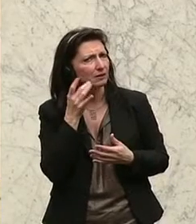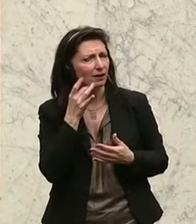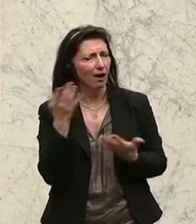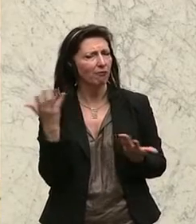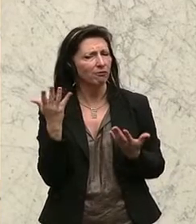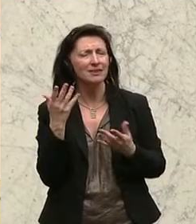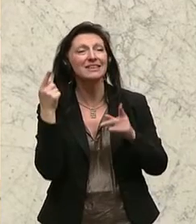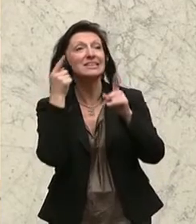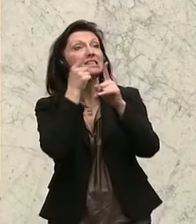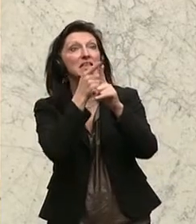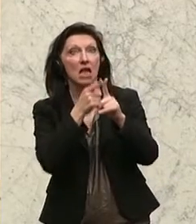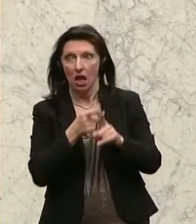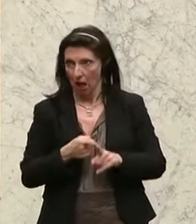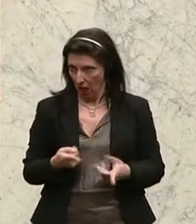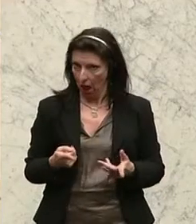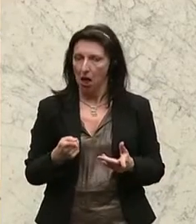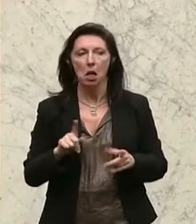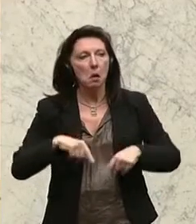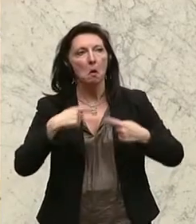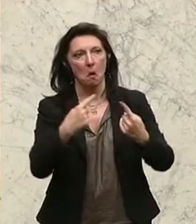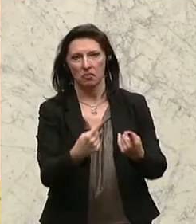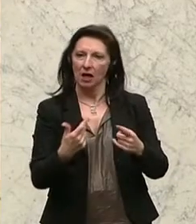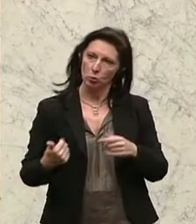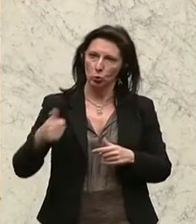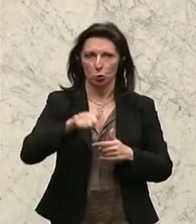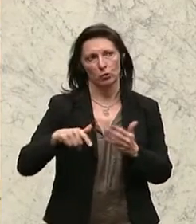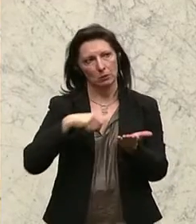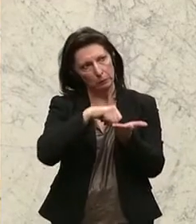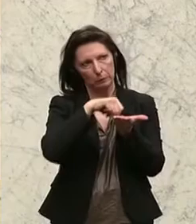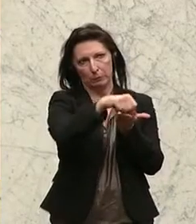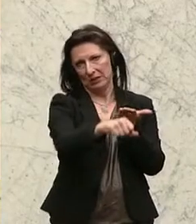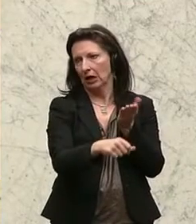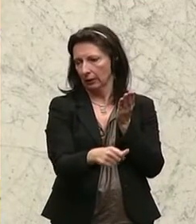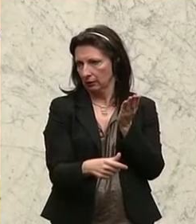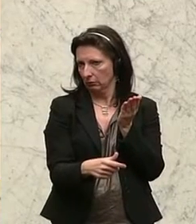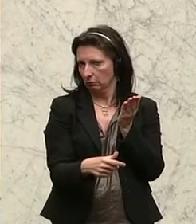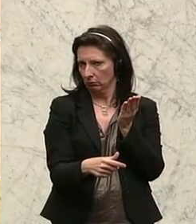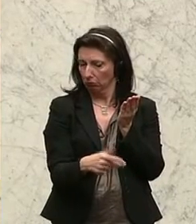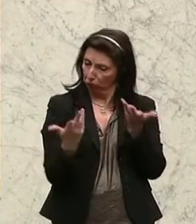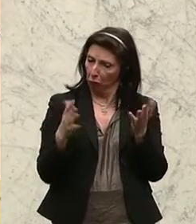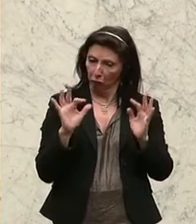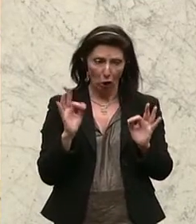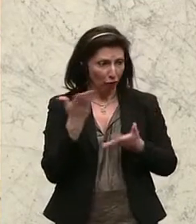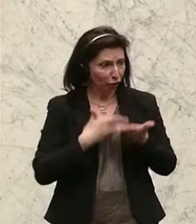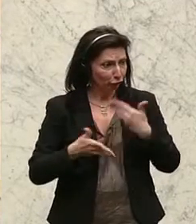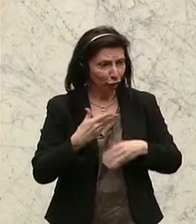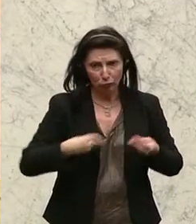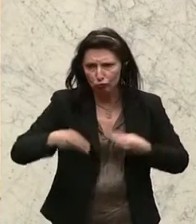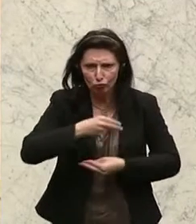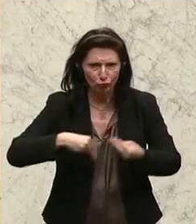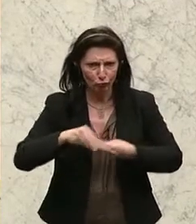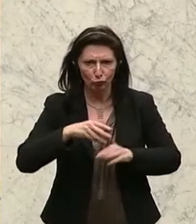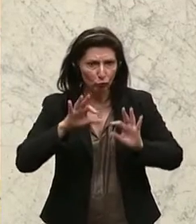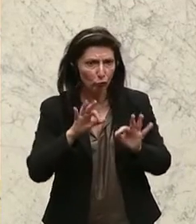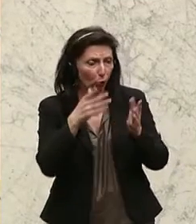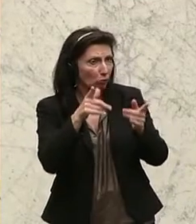Zieldefinitionen gibt es, um Prämien und Bonifikationen zu erlangen. Wenn einer gut Wirtschaft dazu, ja meines Erachtens, ein Gut verdienen, damit habe